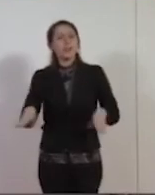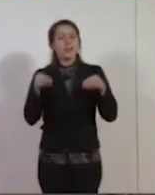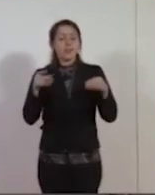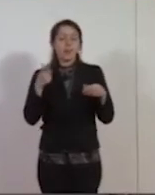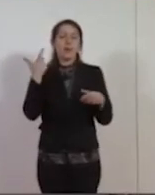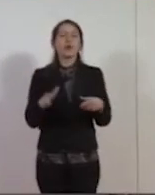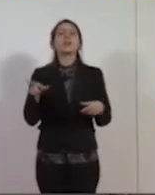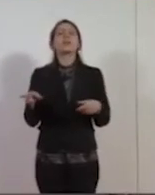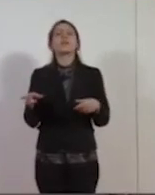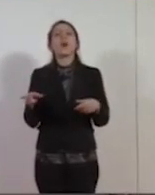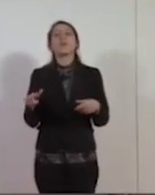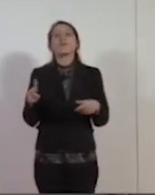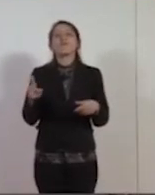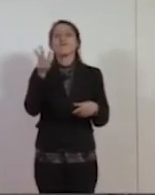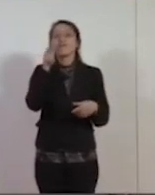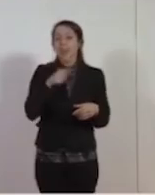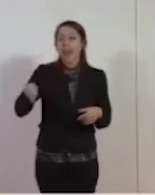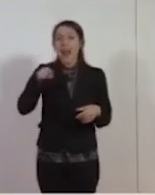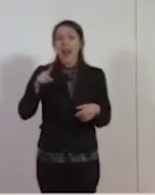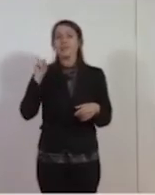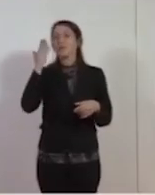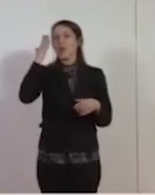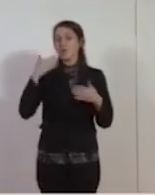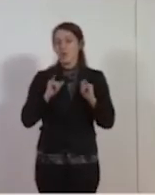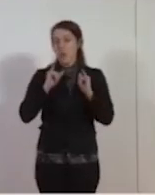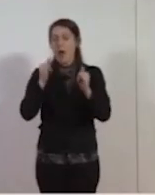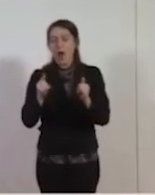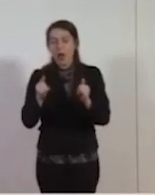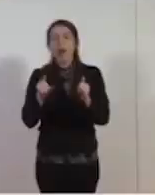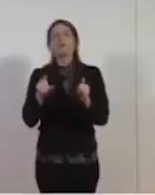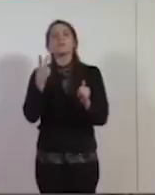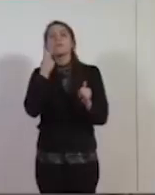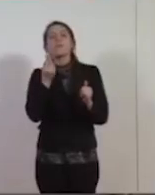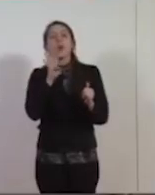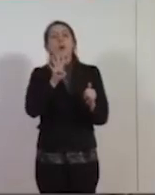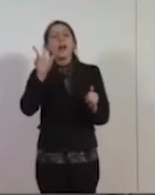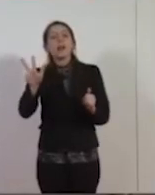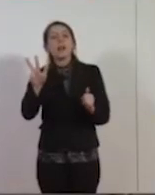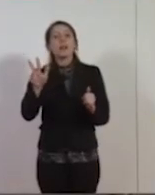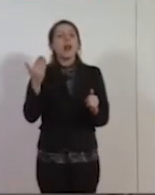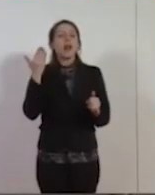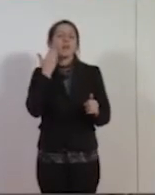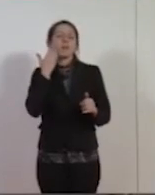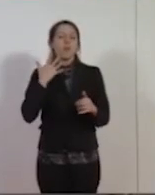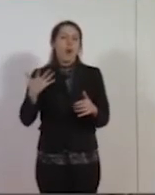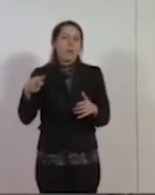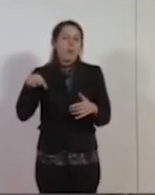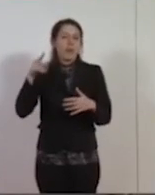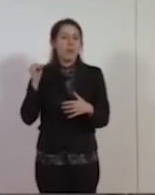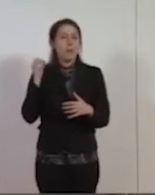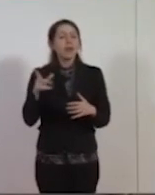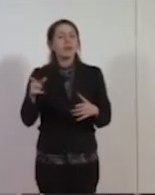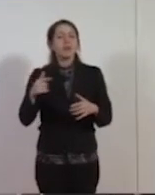loro ragazze fuori dalla scuola e le portano a vedere 43 partigiani impiccati. Tra questi